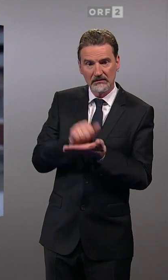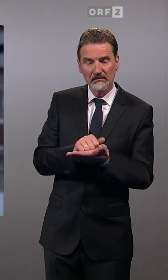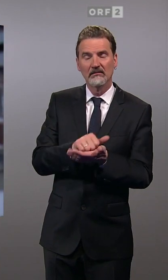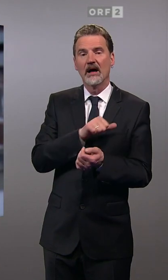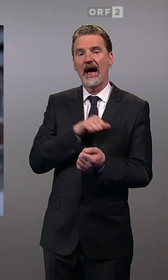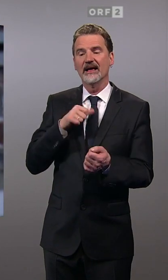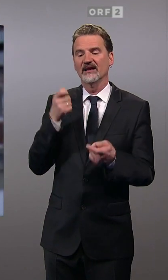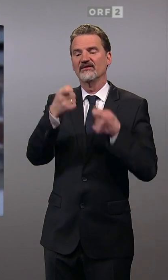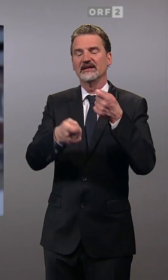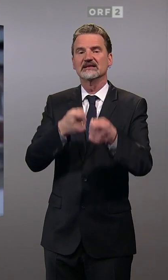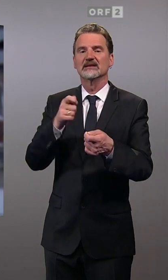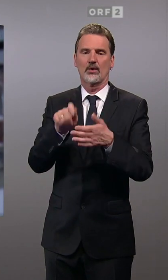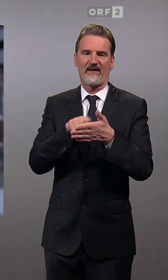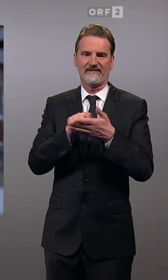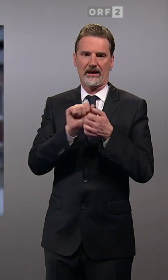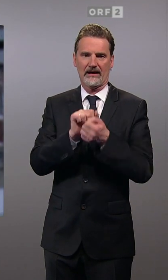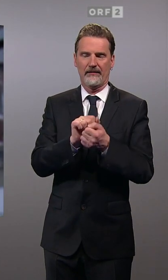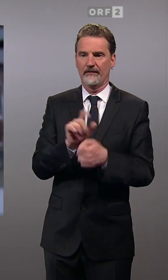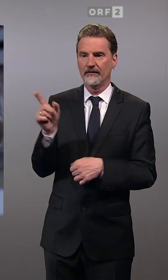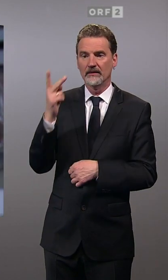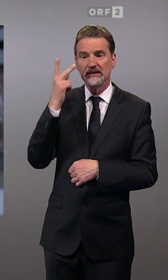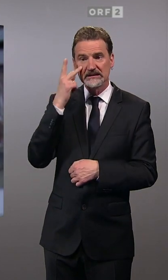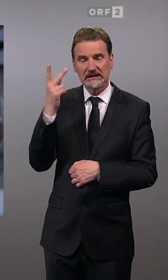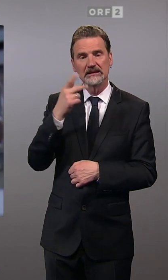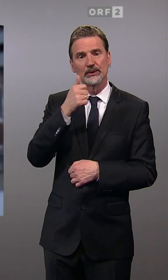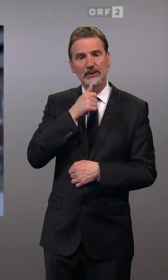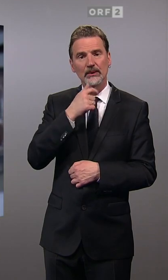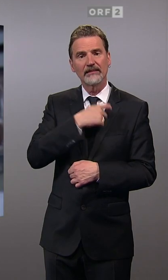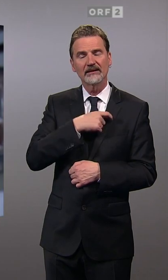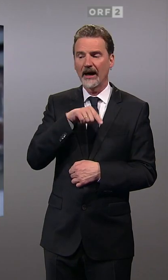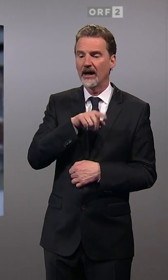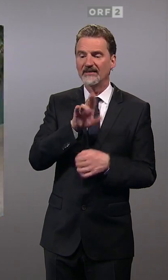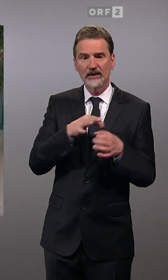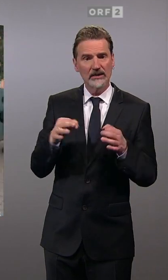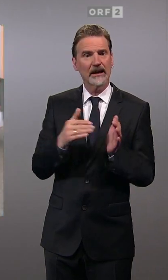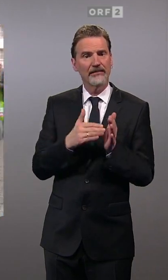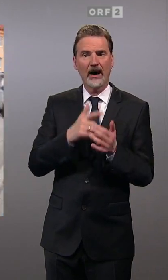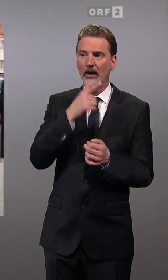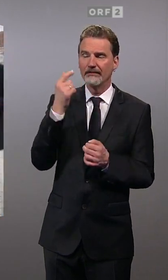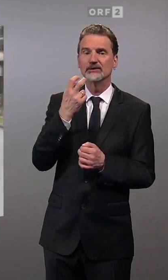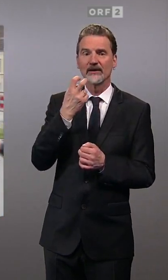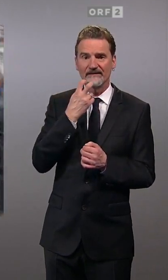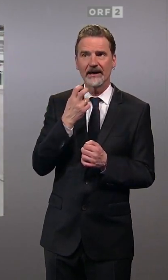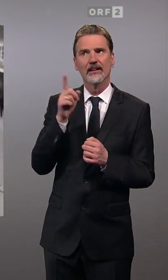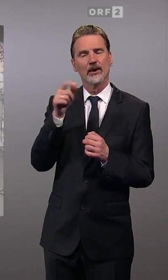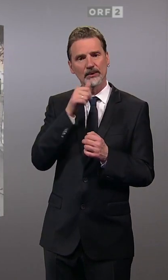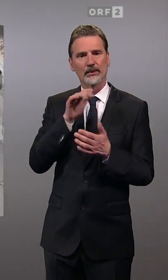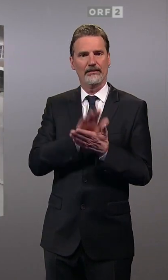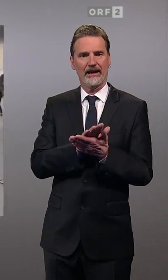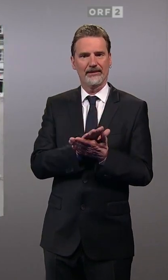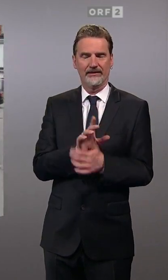überzeugt, dass die Grünen in Niederösterreich von den Menschen gewünscht und gewollt sind und notwendig sind. Heuer setzt sie auf die grüne